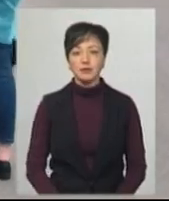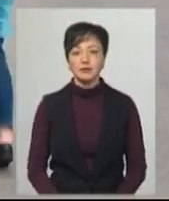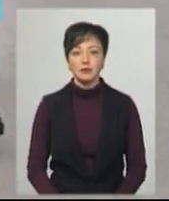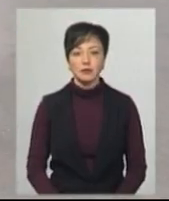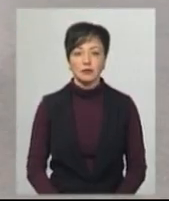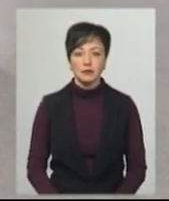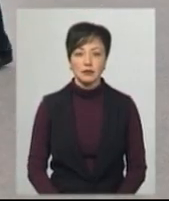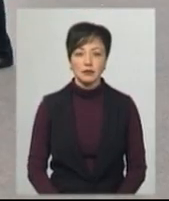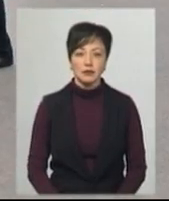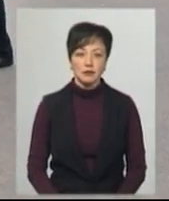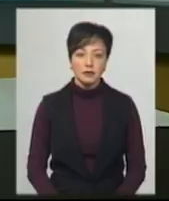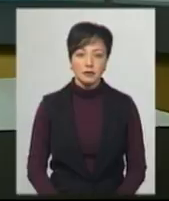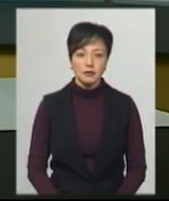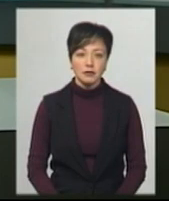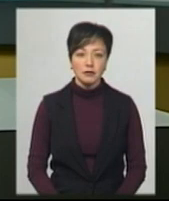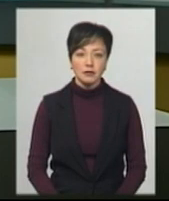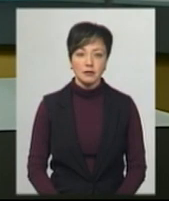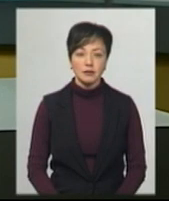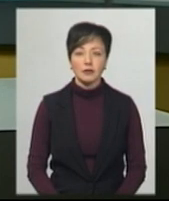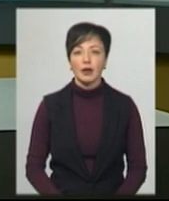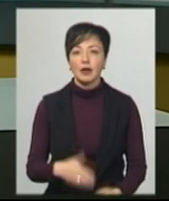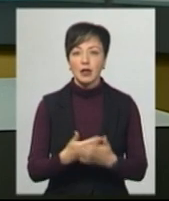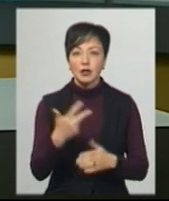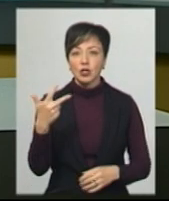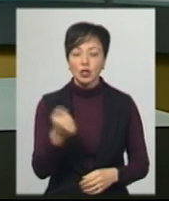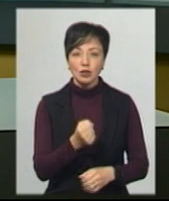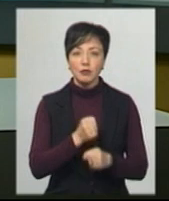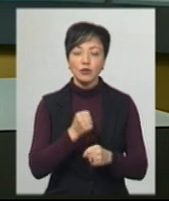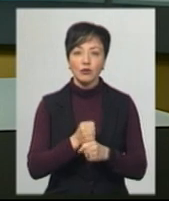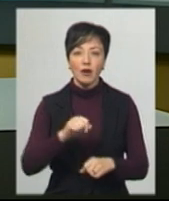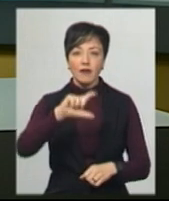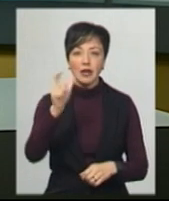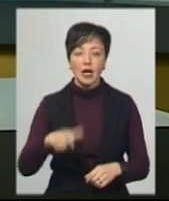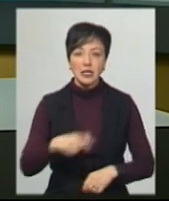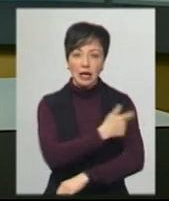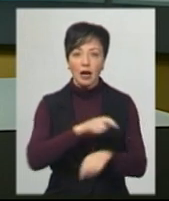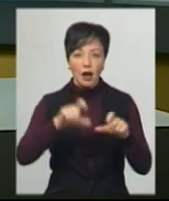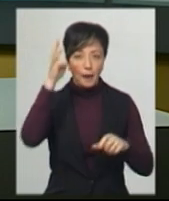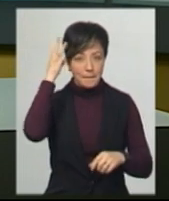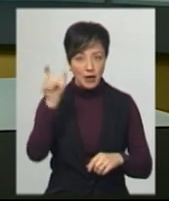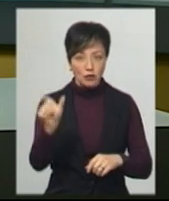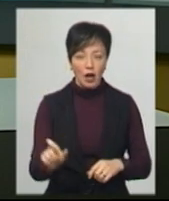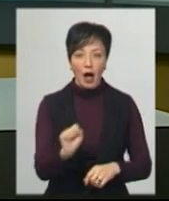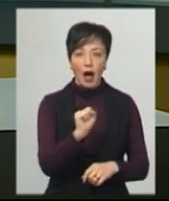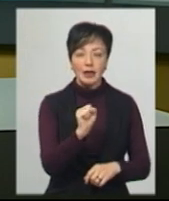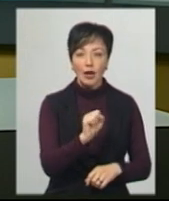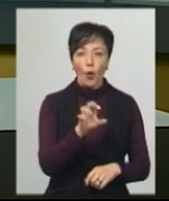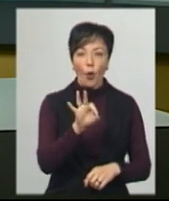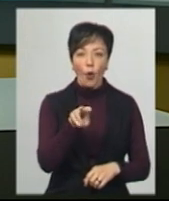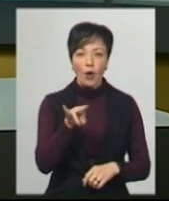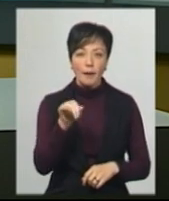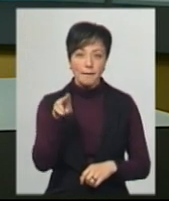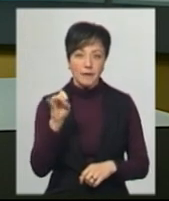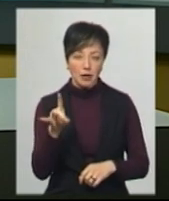Суспільному. Хмельниччина. Майже три тижні працював у італійській лікарні хмельничанин Андрій Оліпер. Чоловік,